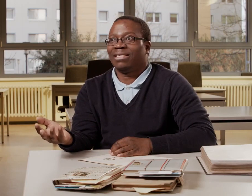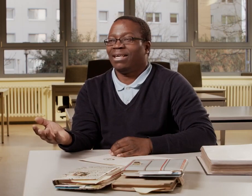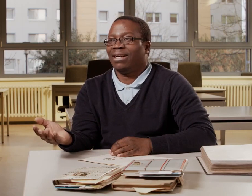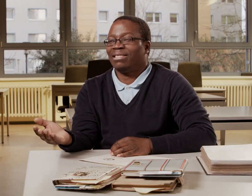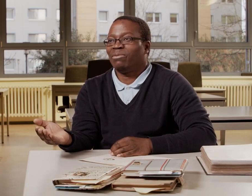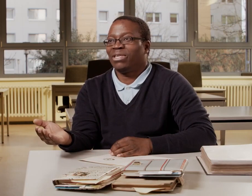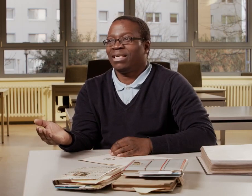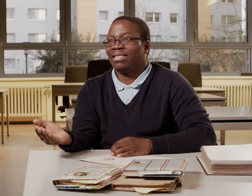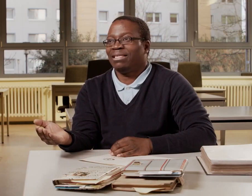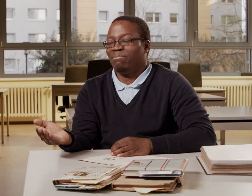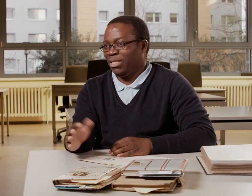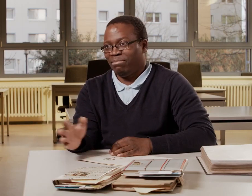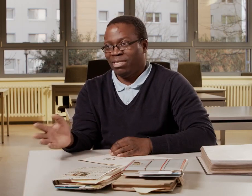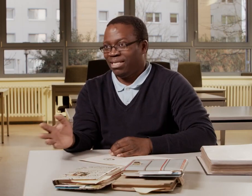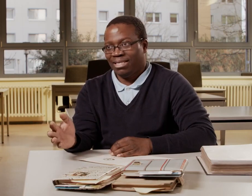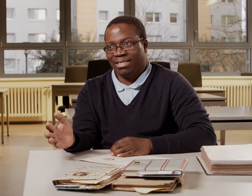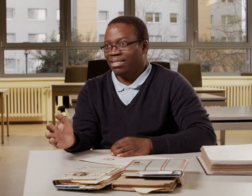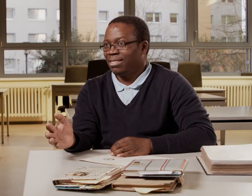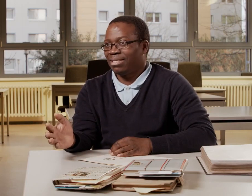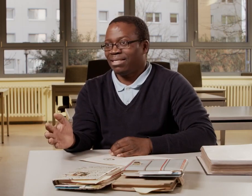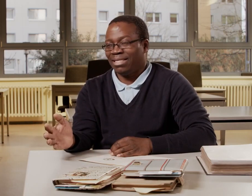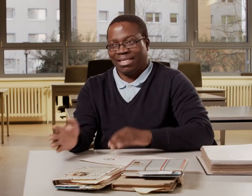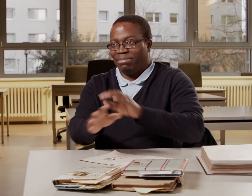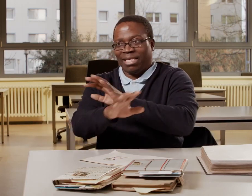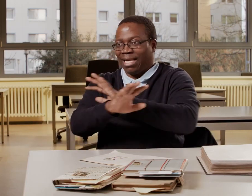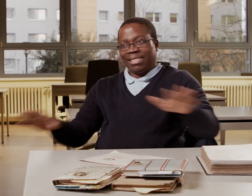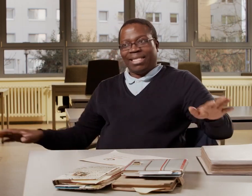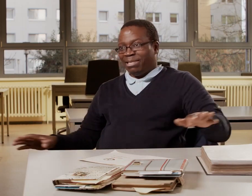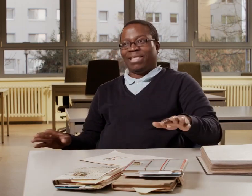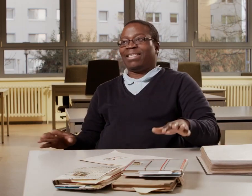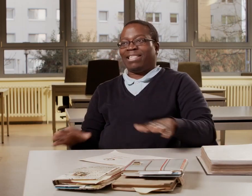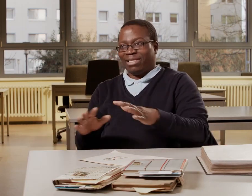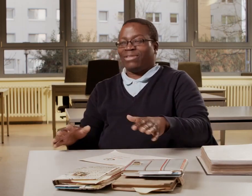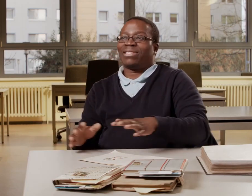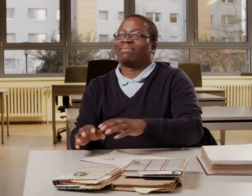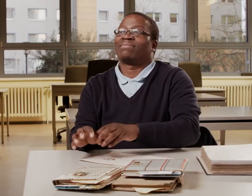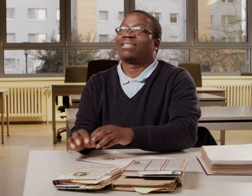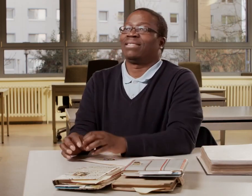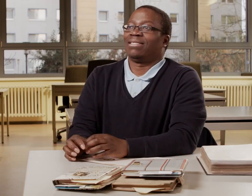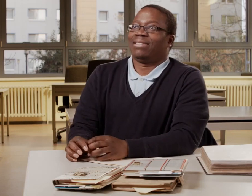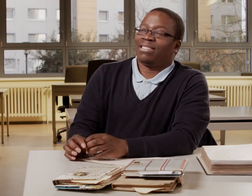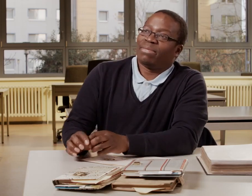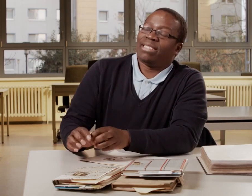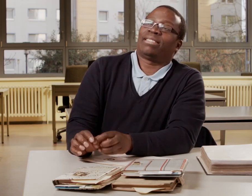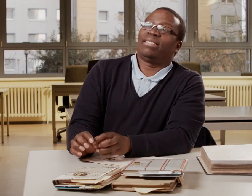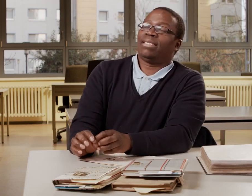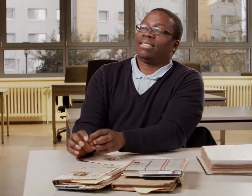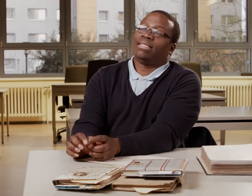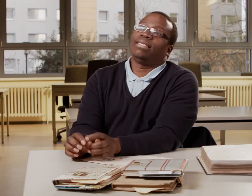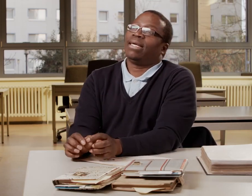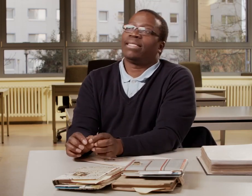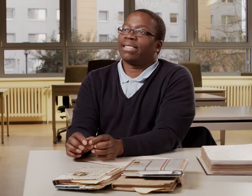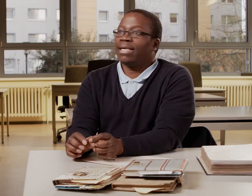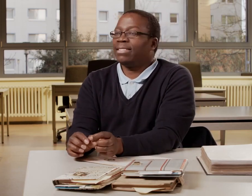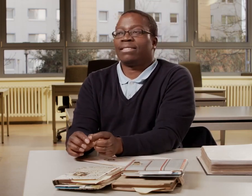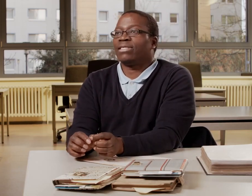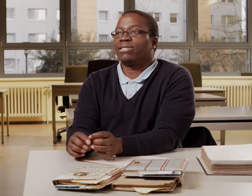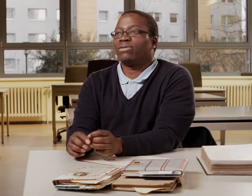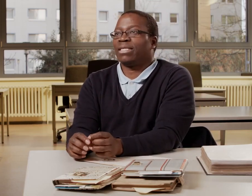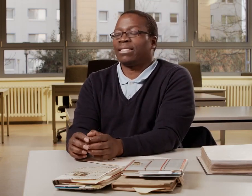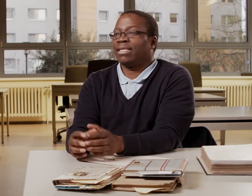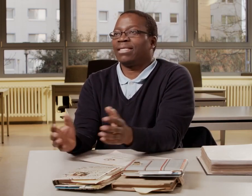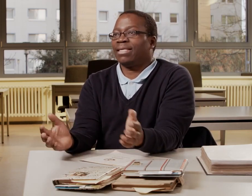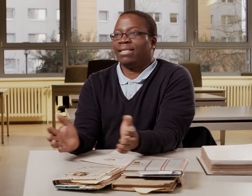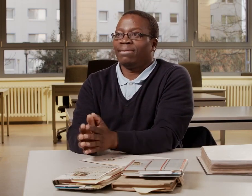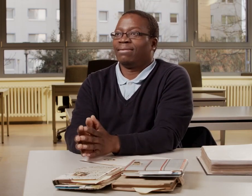acht Monate in Mosambik. Das heißt, mein ganzes Leben hier, aber trotzdem hat man das nie. nie anerkannt